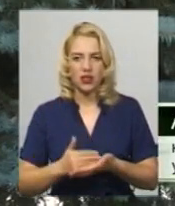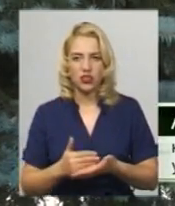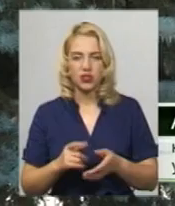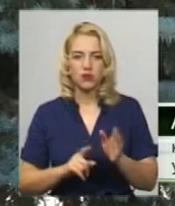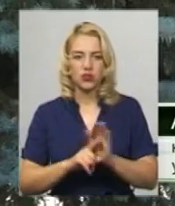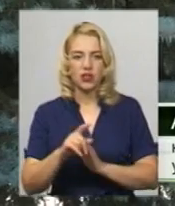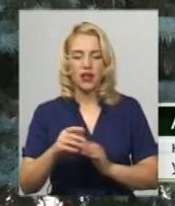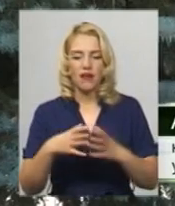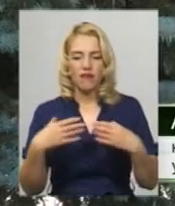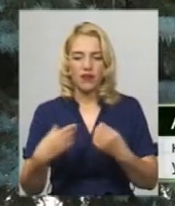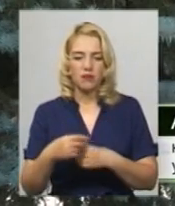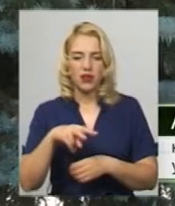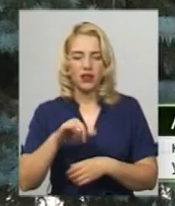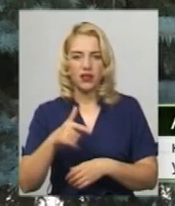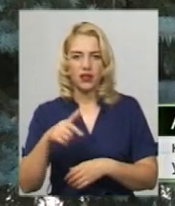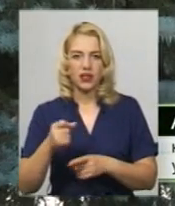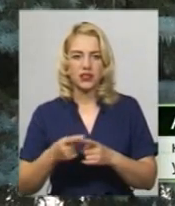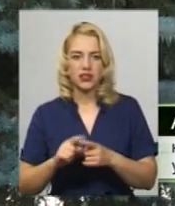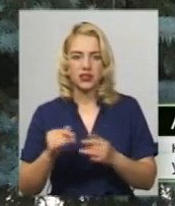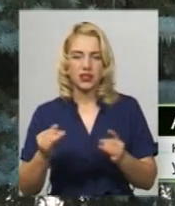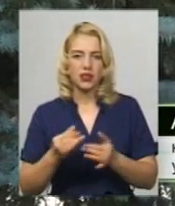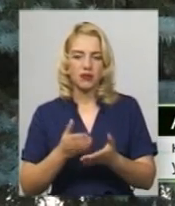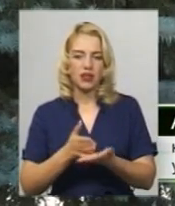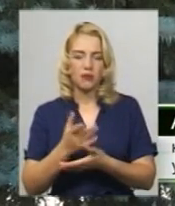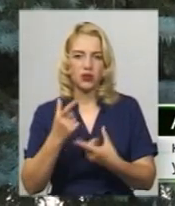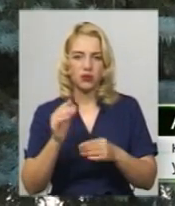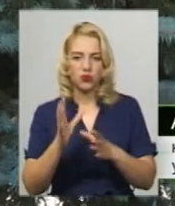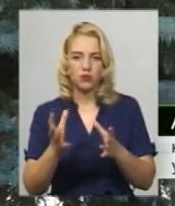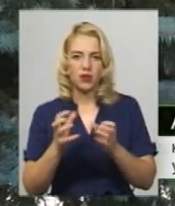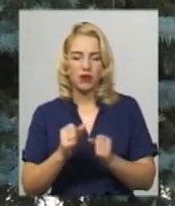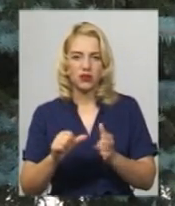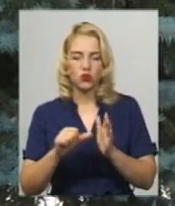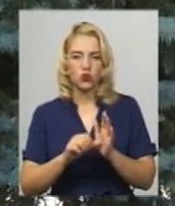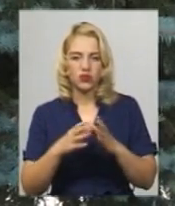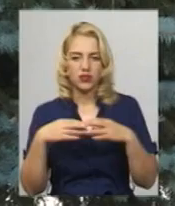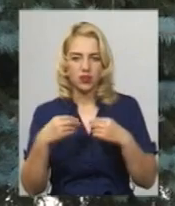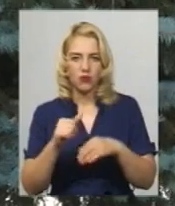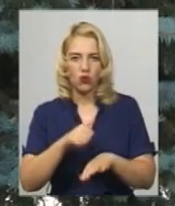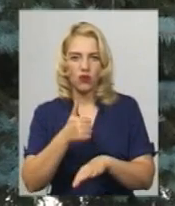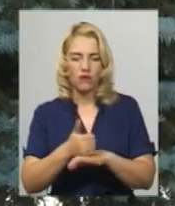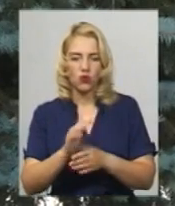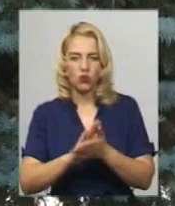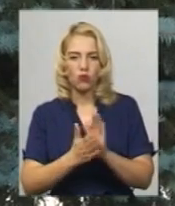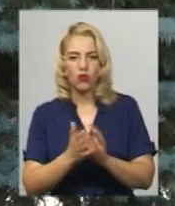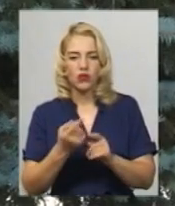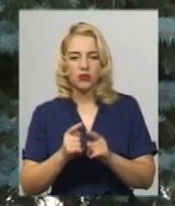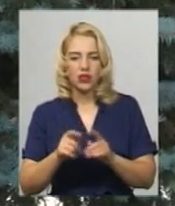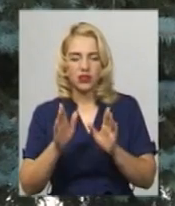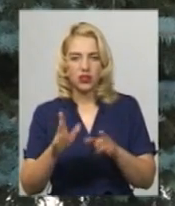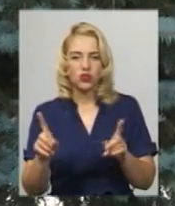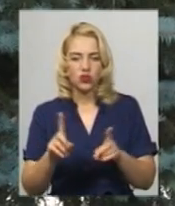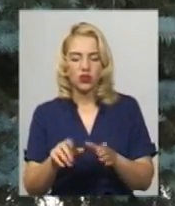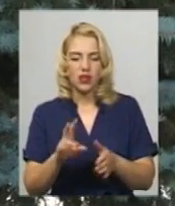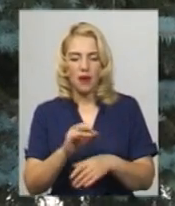-лігу. Фемілі-ліга – це такий досить цікавий напрямок, де будуть приймати участь сім'ї. І головною умовою буде те, що на майданчику повинен буде